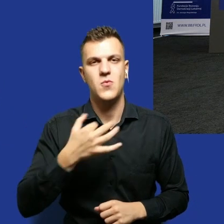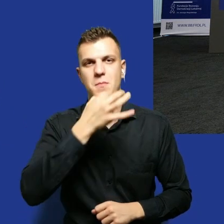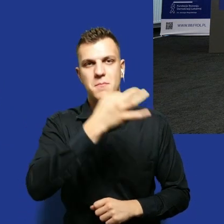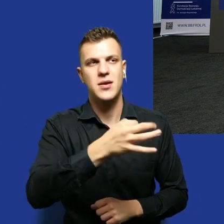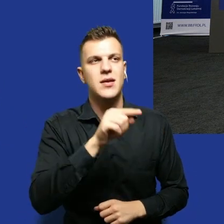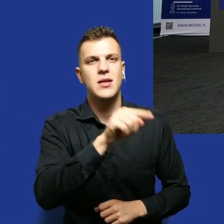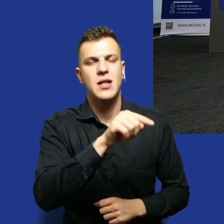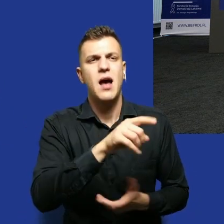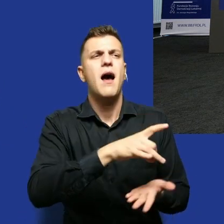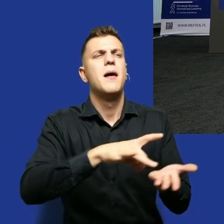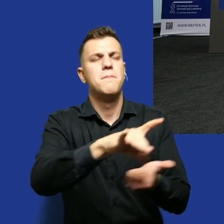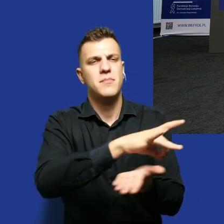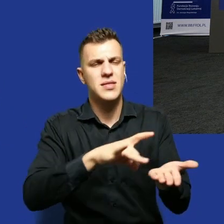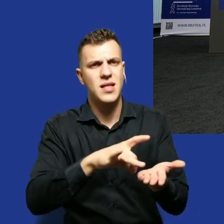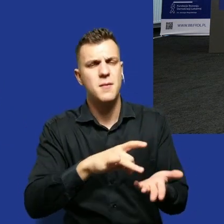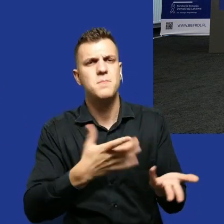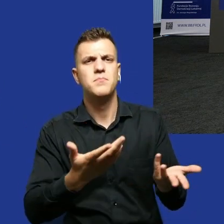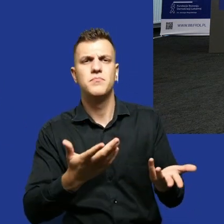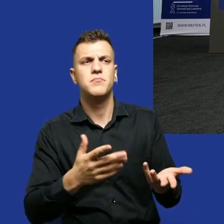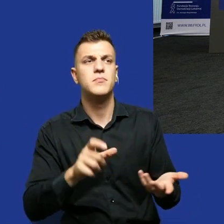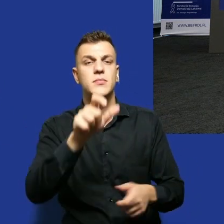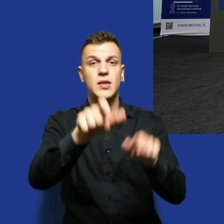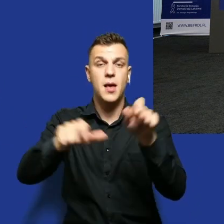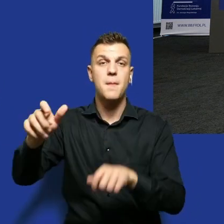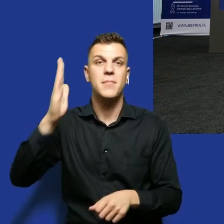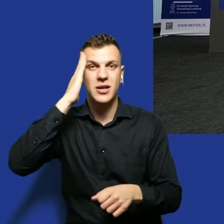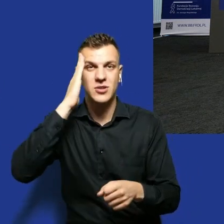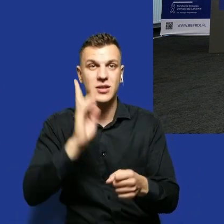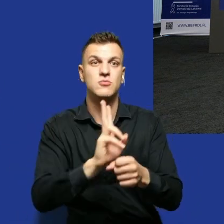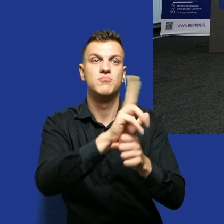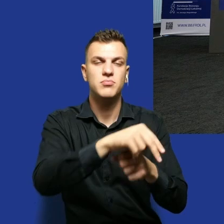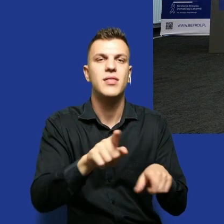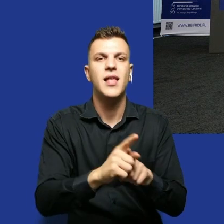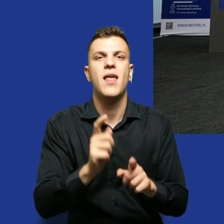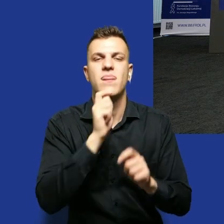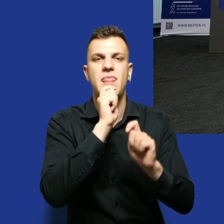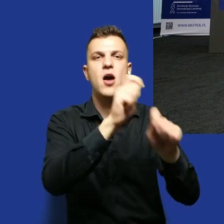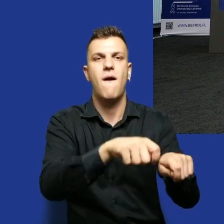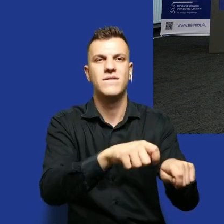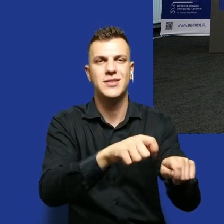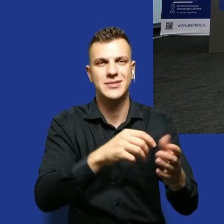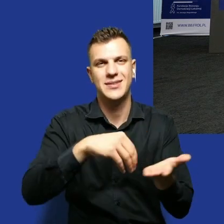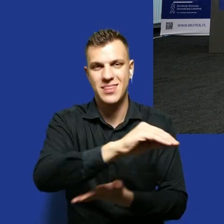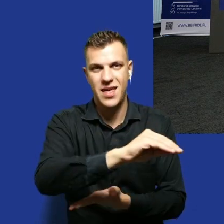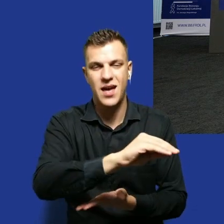pewnej gminie, jak należy rozumieć partycypację, czyli mieszkańcy wpłacali tak zwaną darwiznę, żeby wybudować,